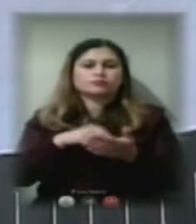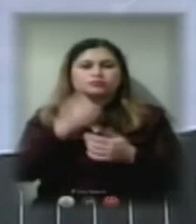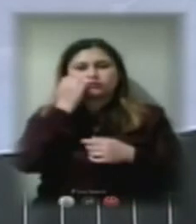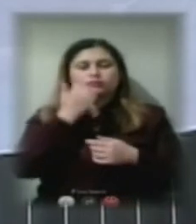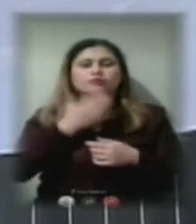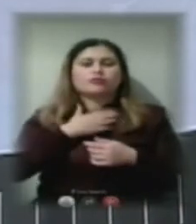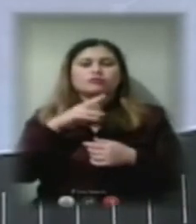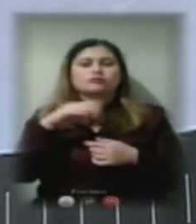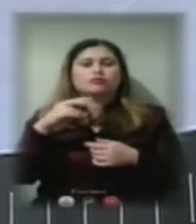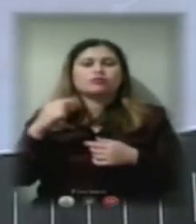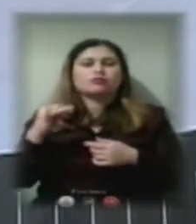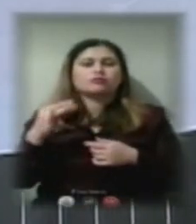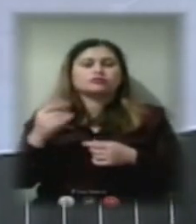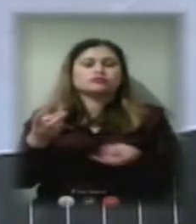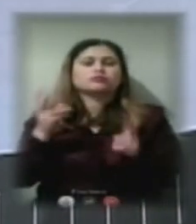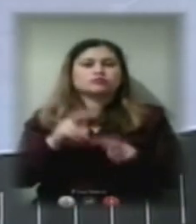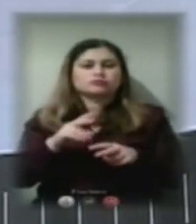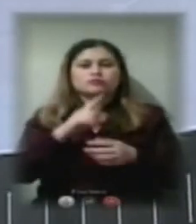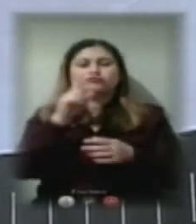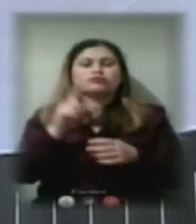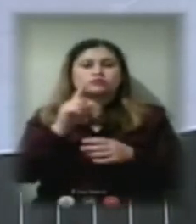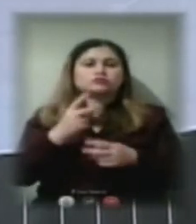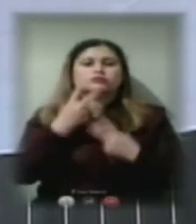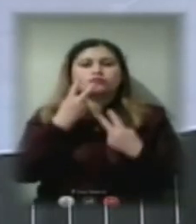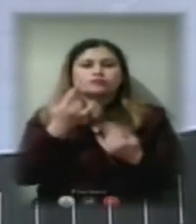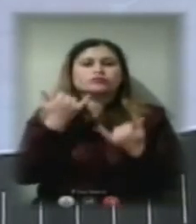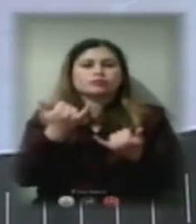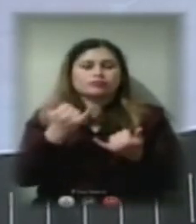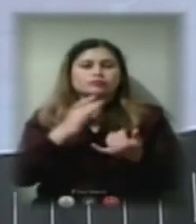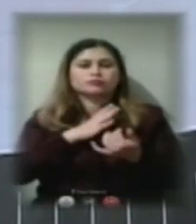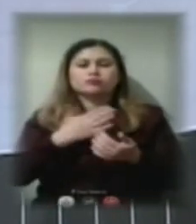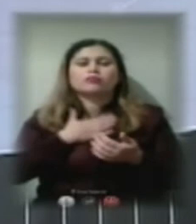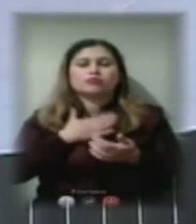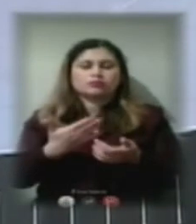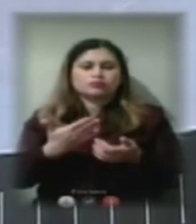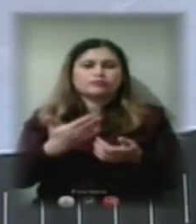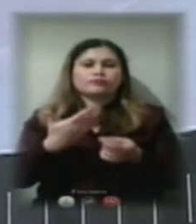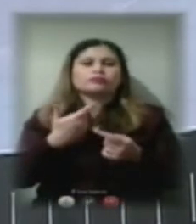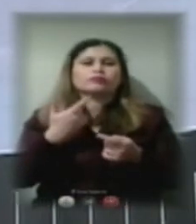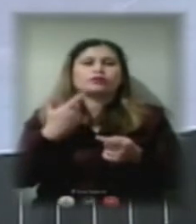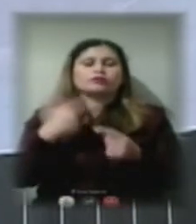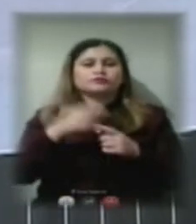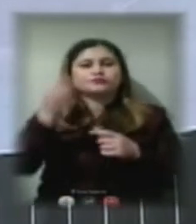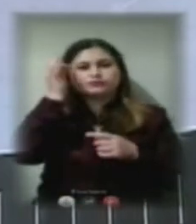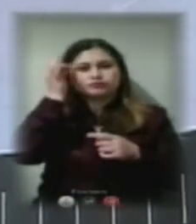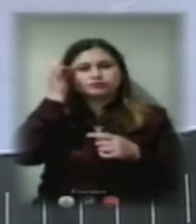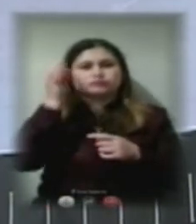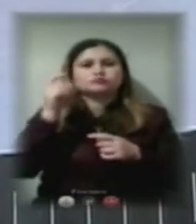залишалися з нами протягом цього часу, були сьогодні досить активними. І нагадаю, що